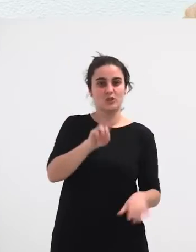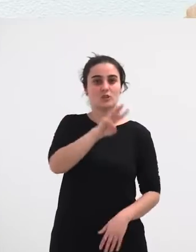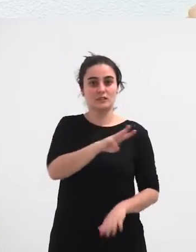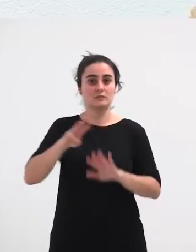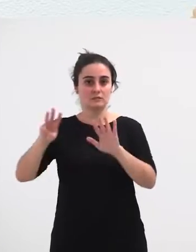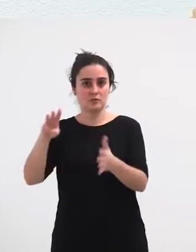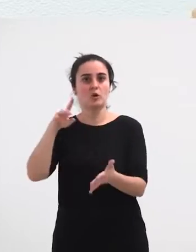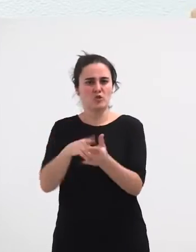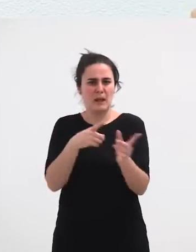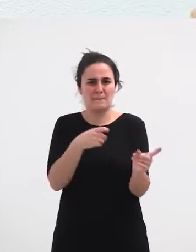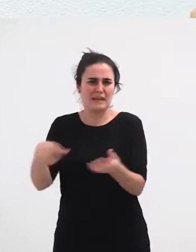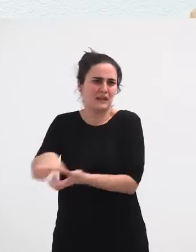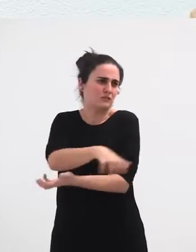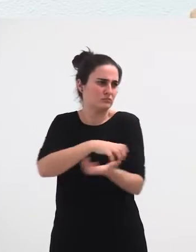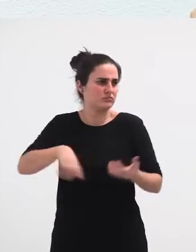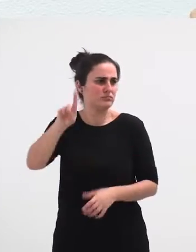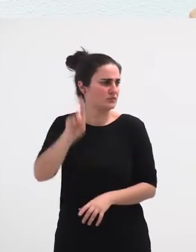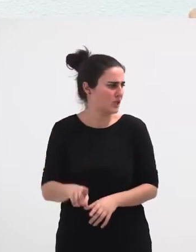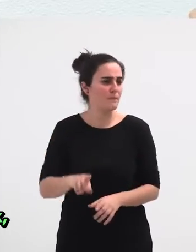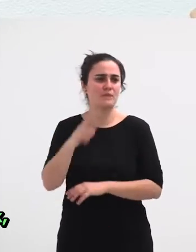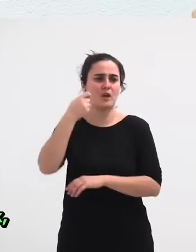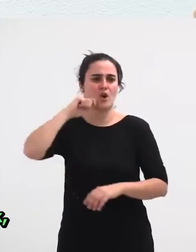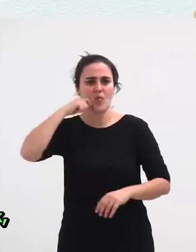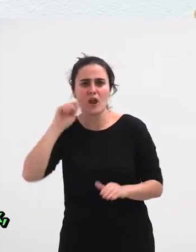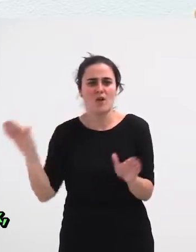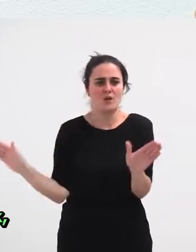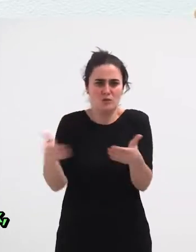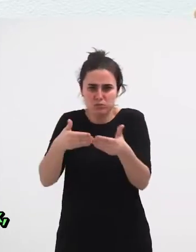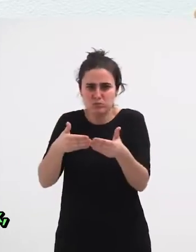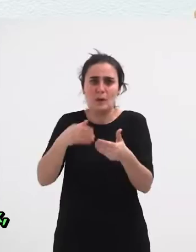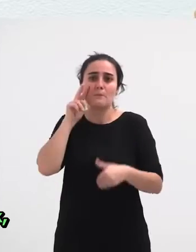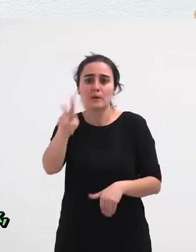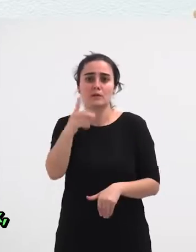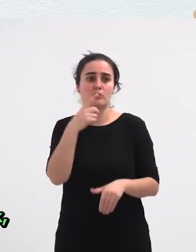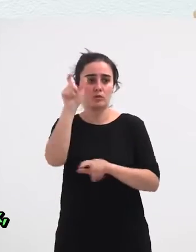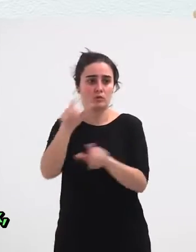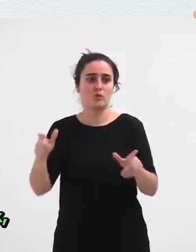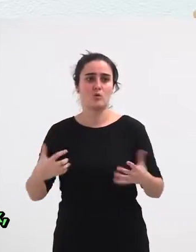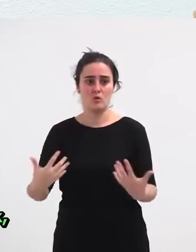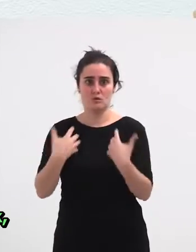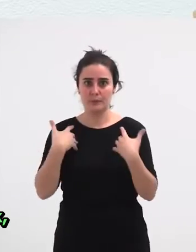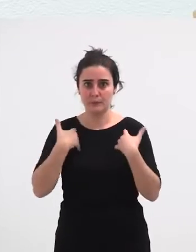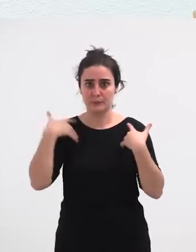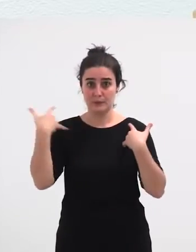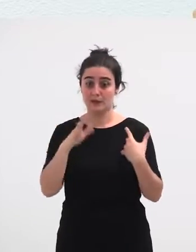Setio Bat Izan Zenor Setia Duta Gontzan Ondarribia Gorriak Ikusi Zituzten Ondarribiar Eta Hortik